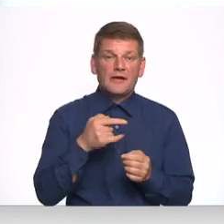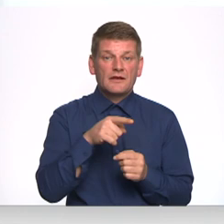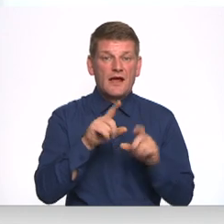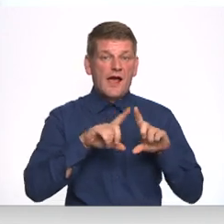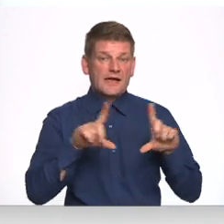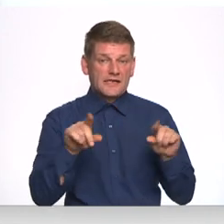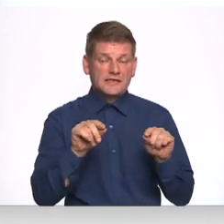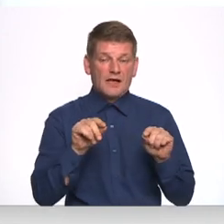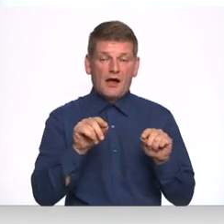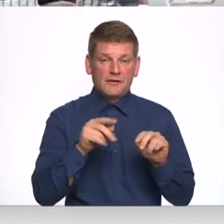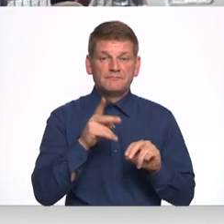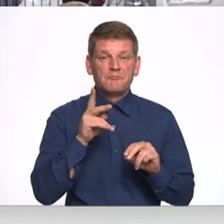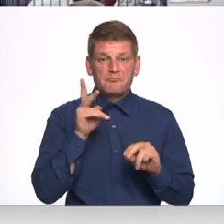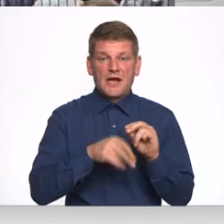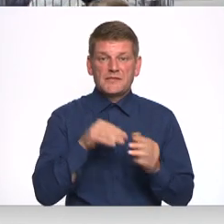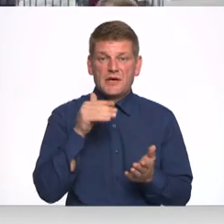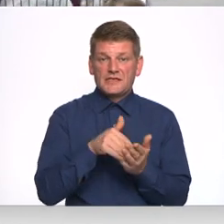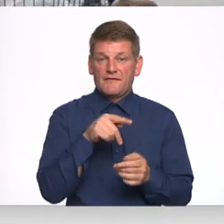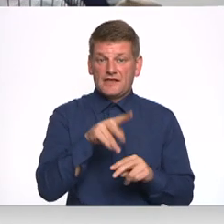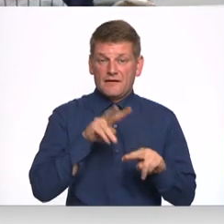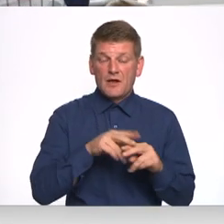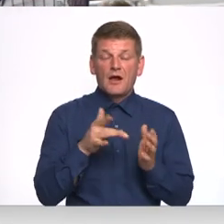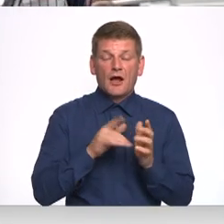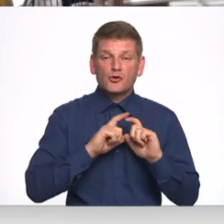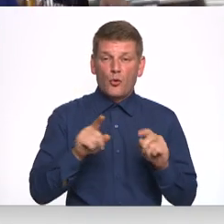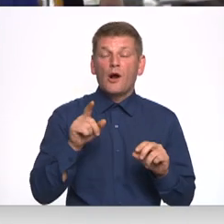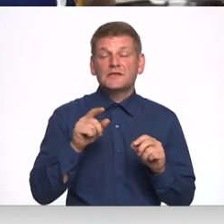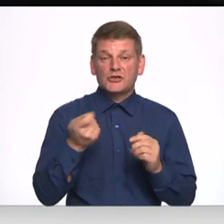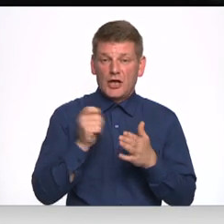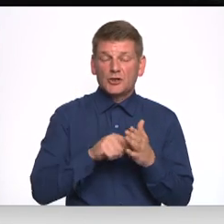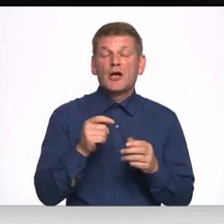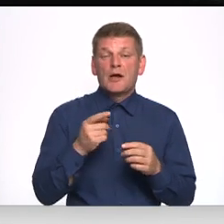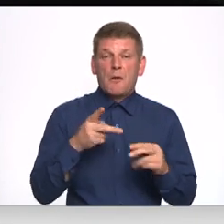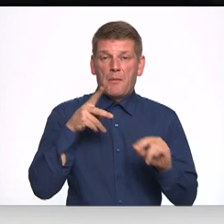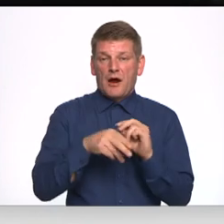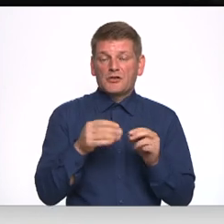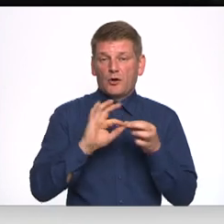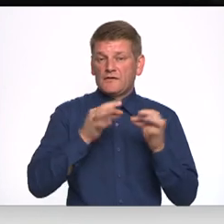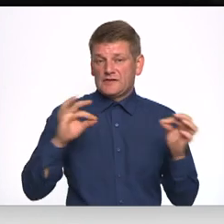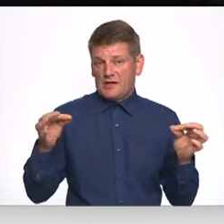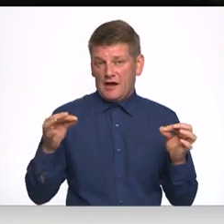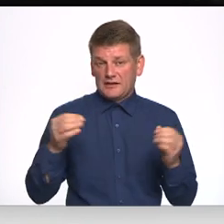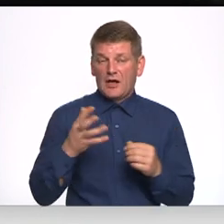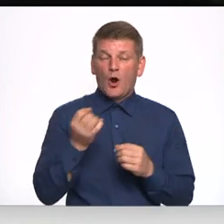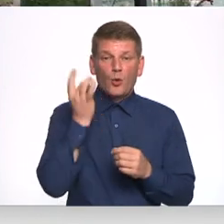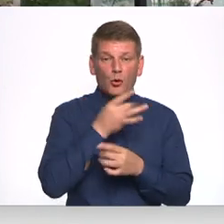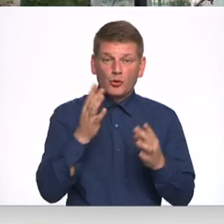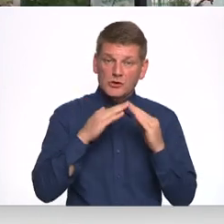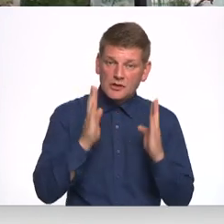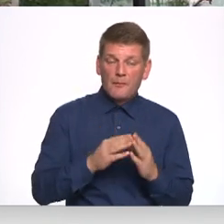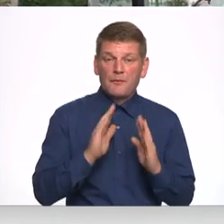beidz pastāvēt tajā vietā. Kādas skolas slēgšana pārtrauc veselu virkni saiša – ar kultūras nāmu, bibliotēku,